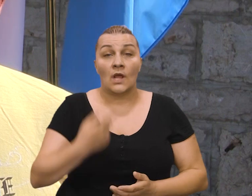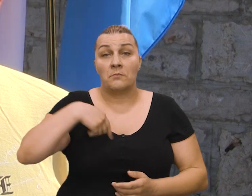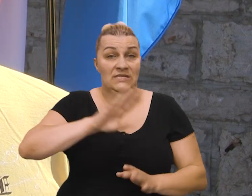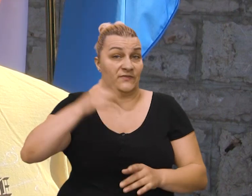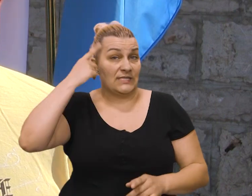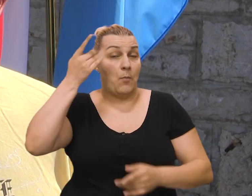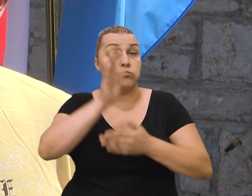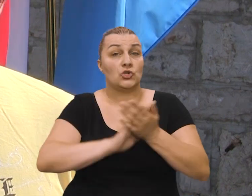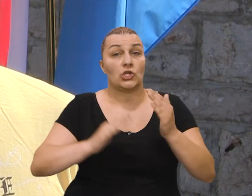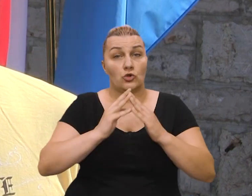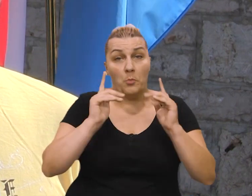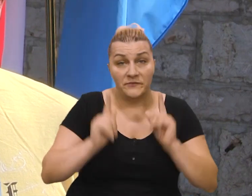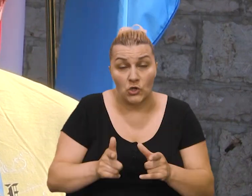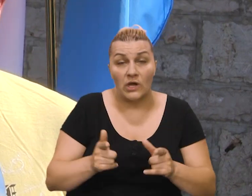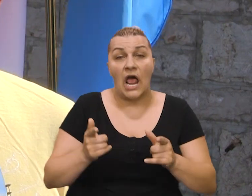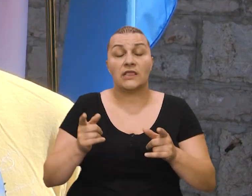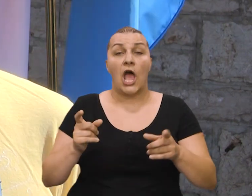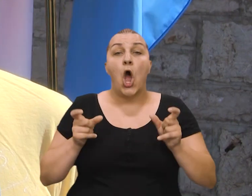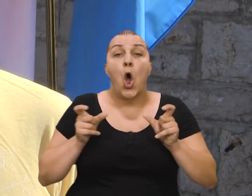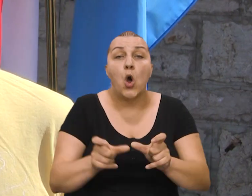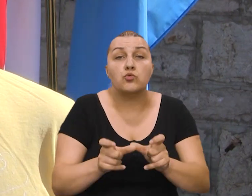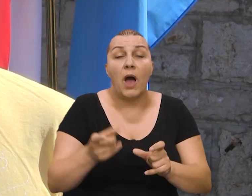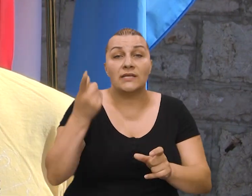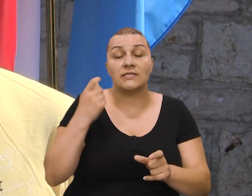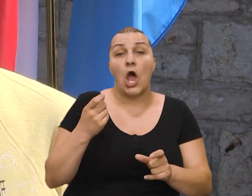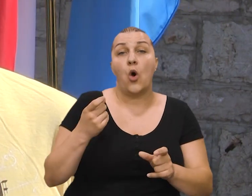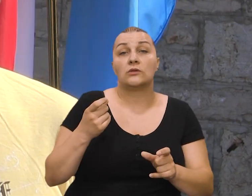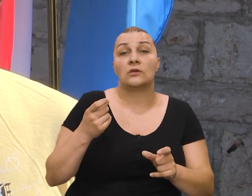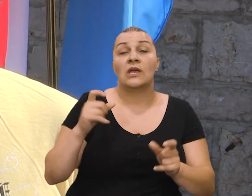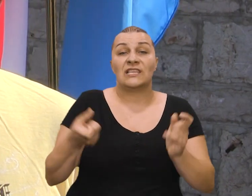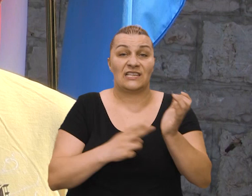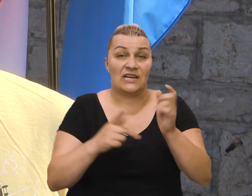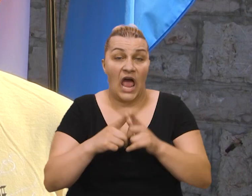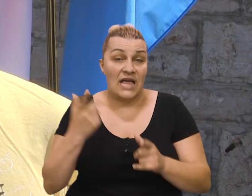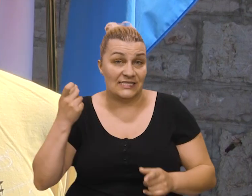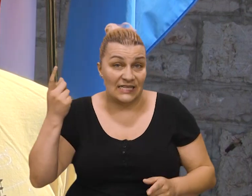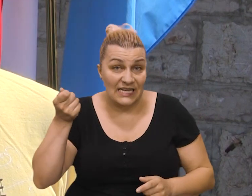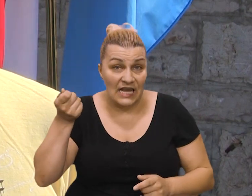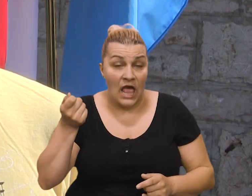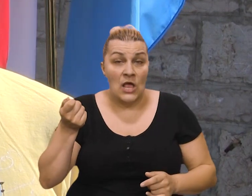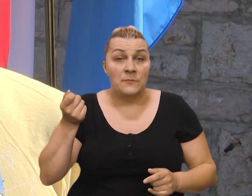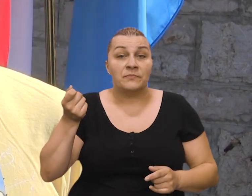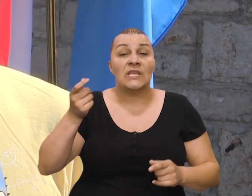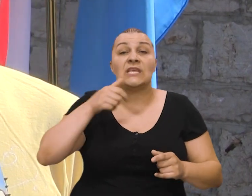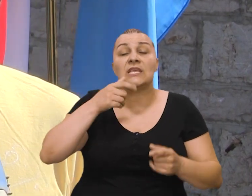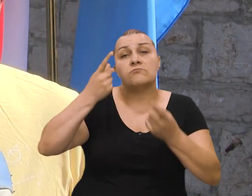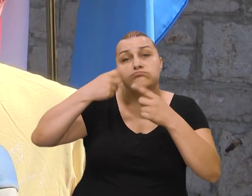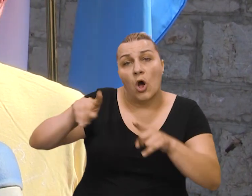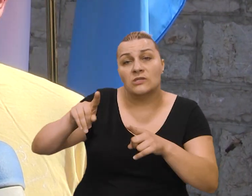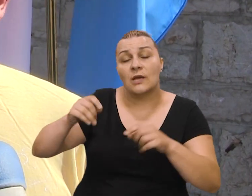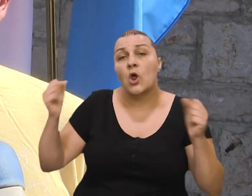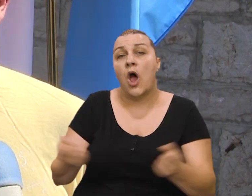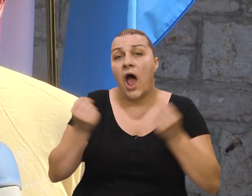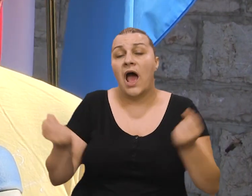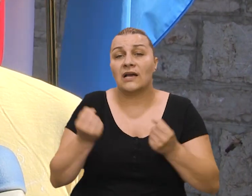Znači, svi znamo početak domovinskog rata, okupacija od strane korpusa INA iz Knina i